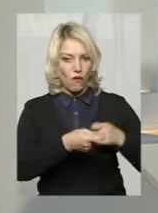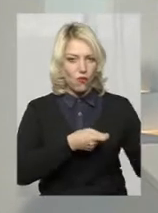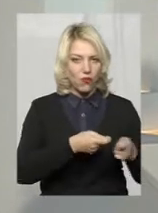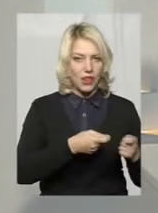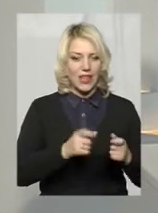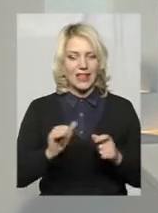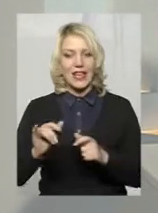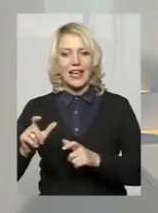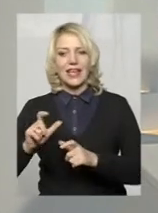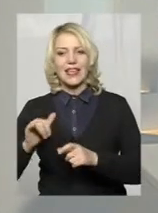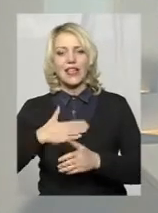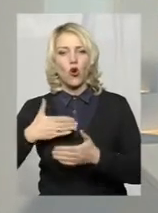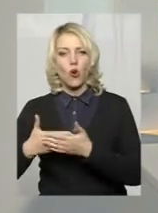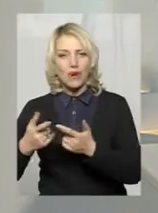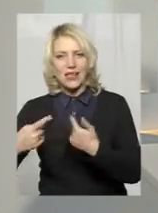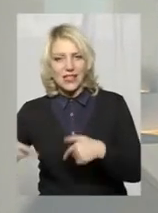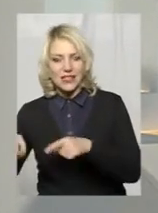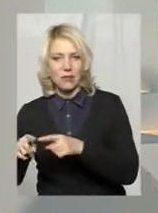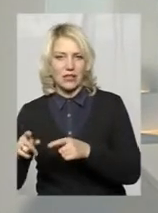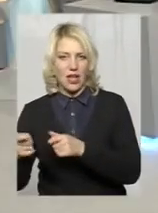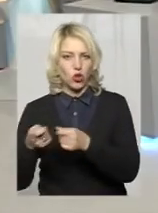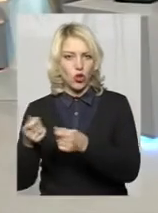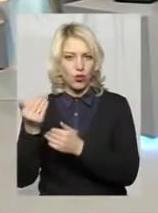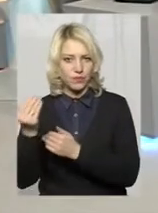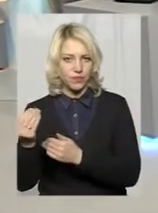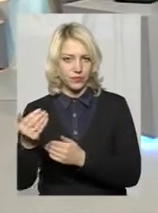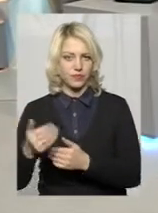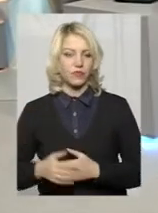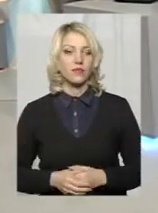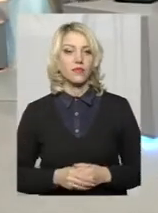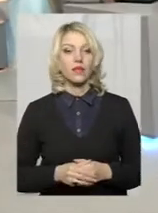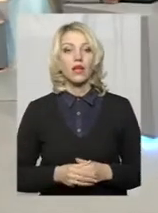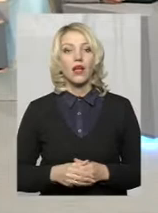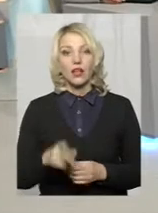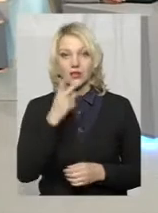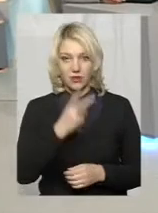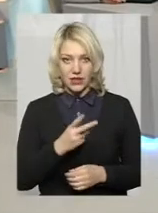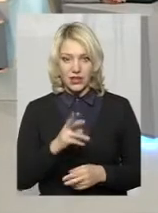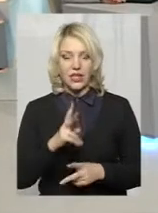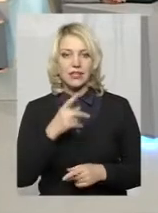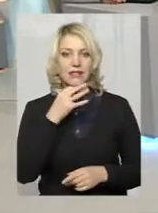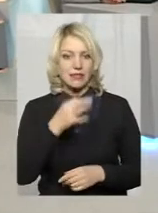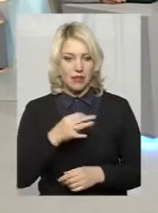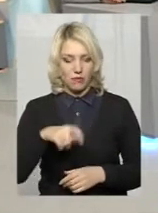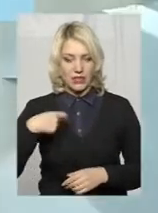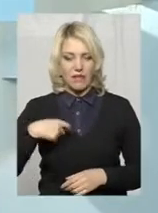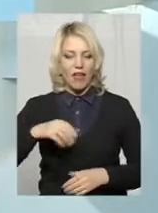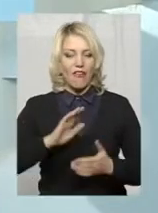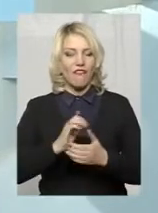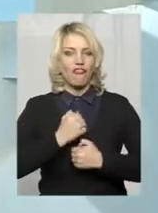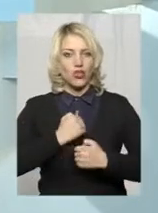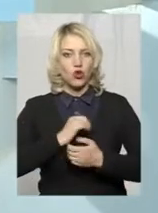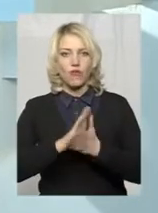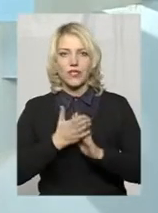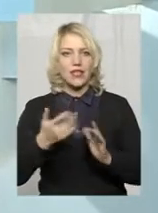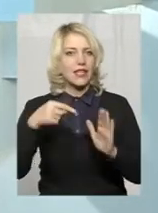громадянським сектором при введенні воєнного стану? Дивіться, як сказав президент, військовий стан це не означає